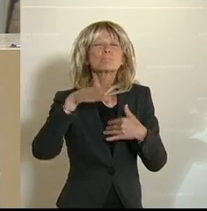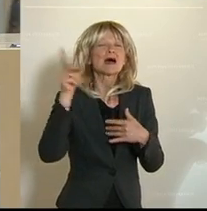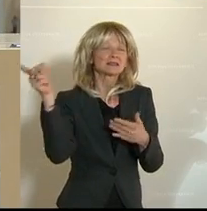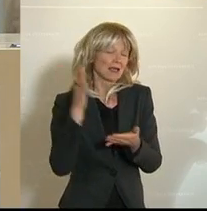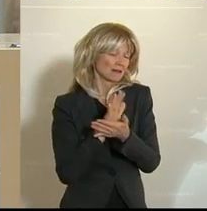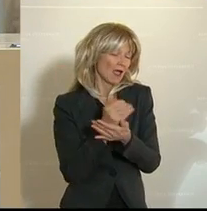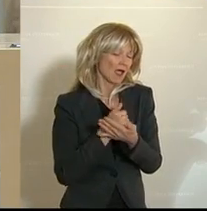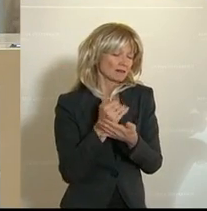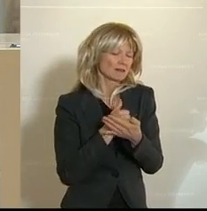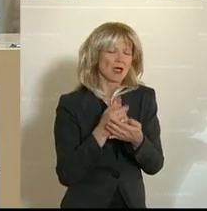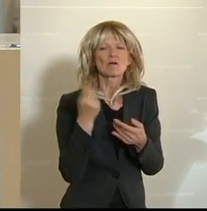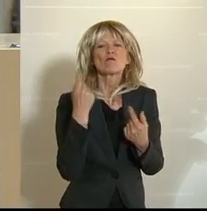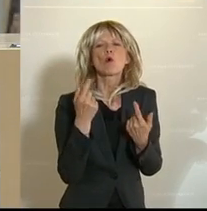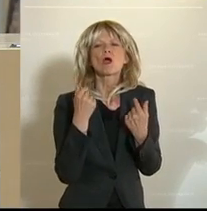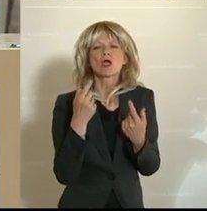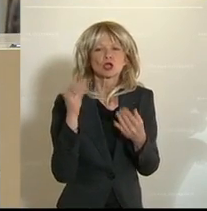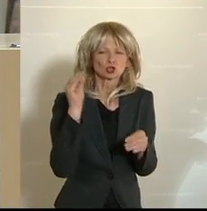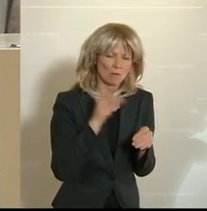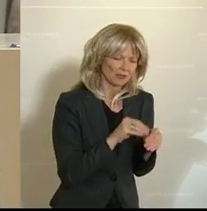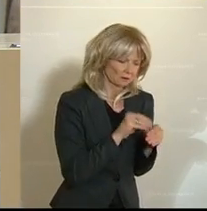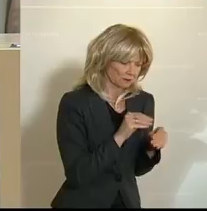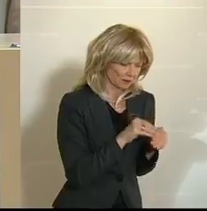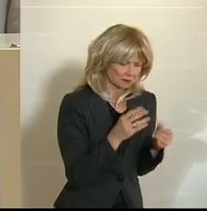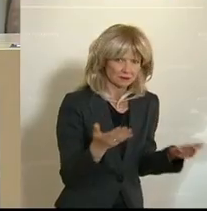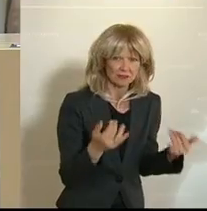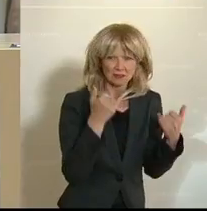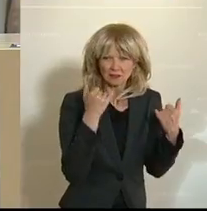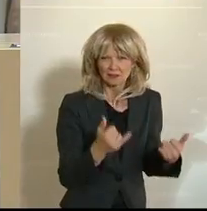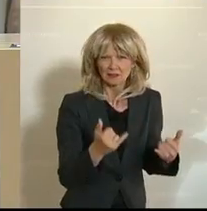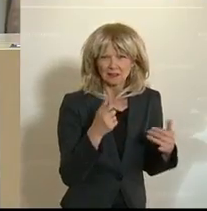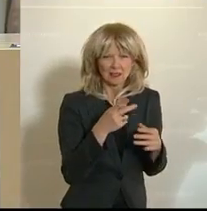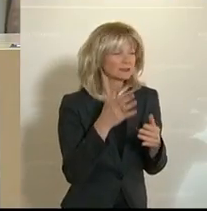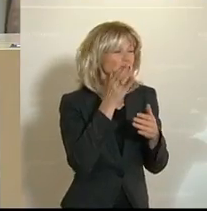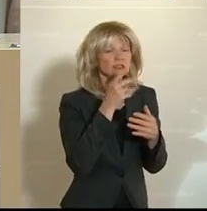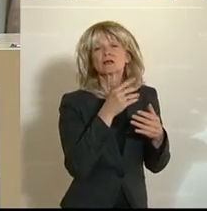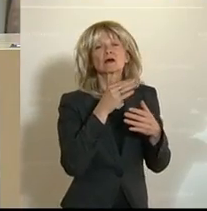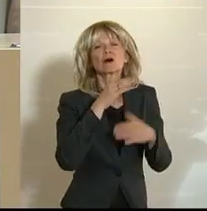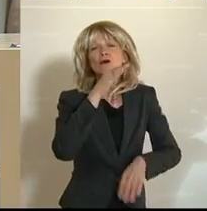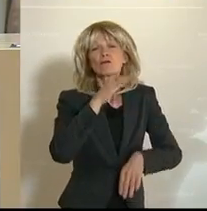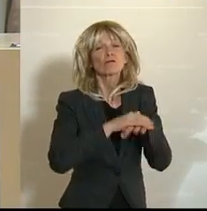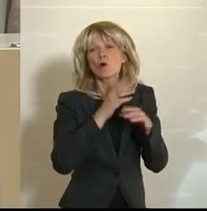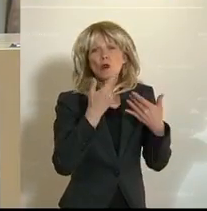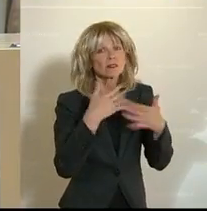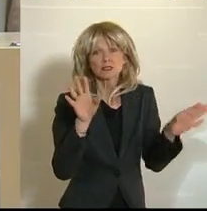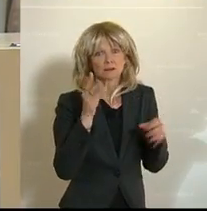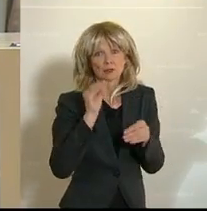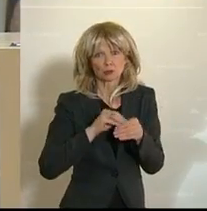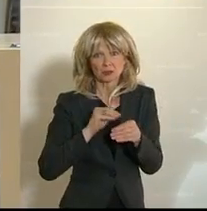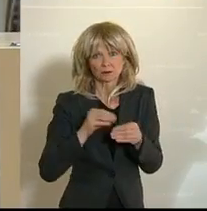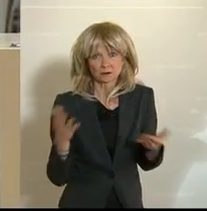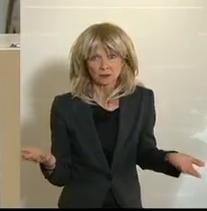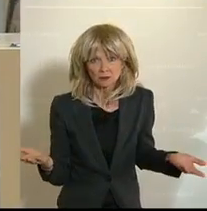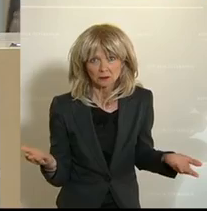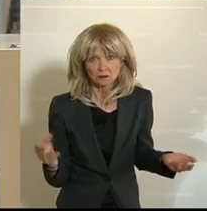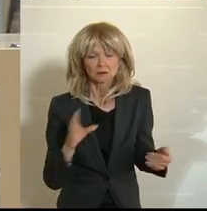aber von manchen kommt ein großer Teil von Spenden, die jetzt vollkommen auch zum Teil wegbrechen. Gerade Organisationen wie zum Beispiel von Licht für die Welt,